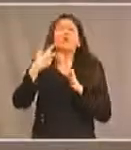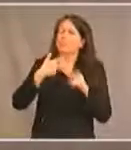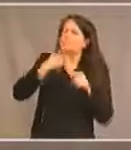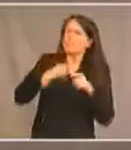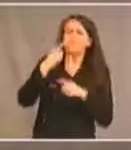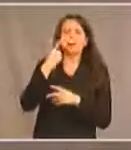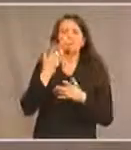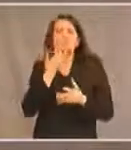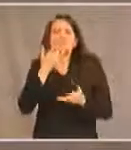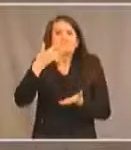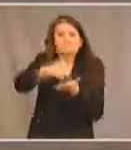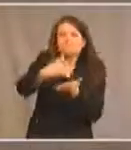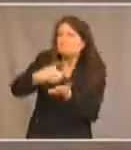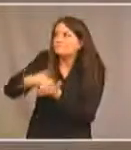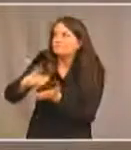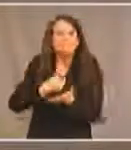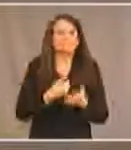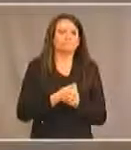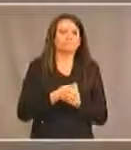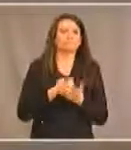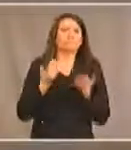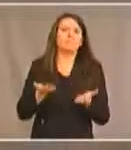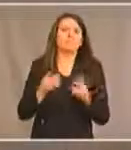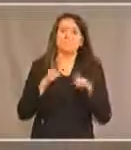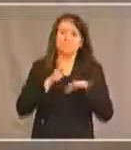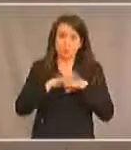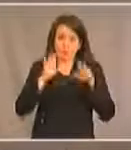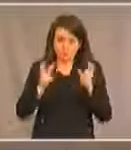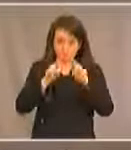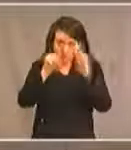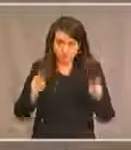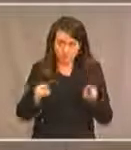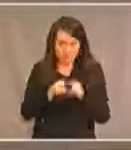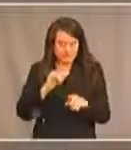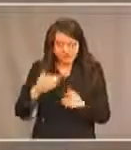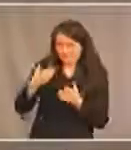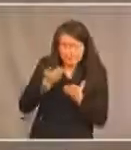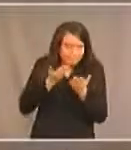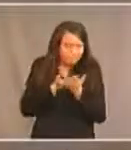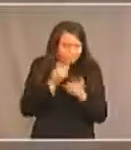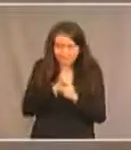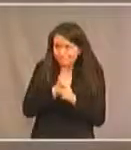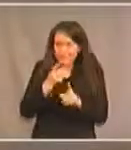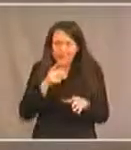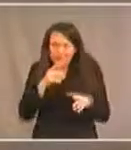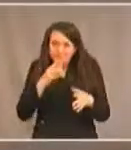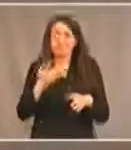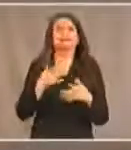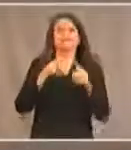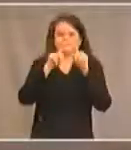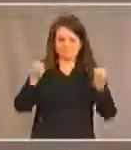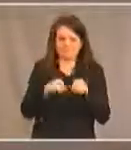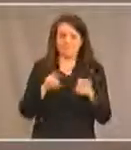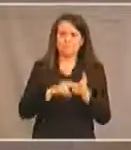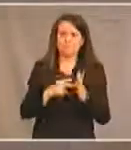vous entendre. Donc, à votre écran, si je suis bien renseignée, vous devriez voir une